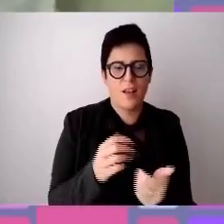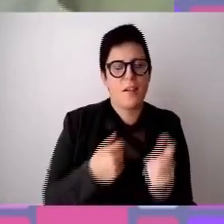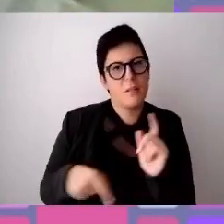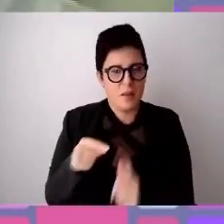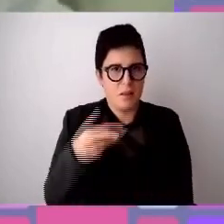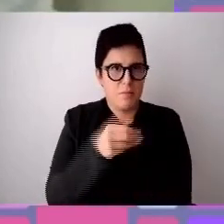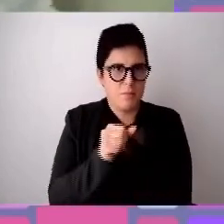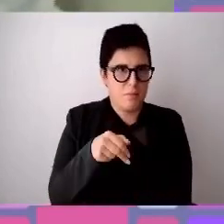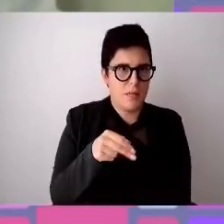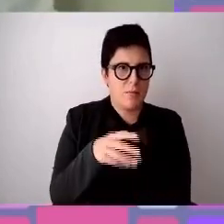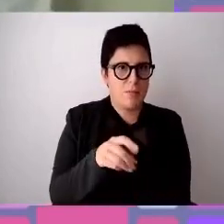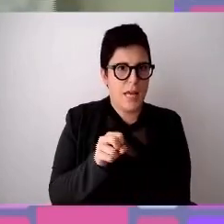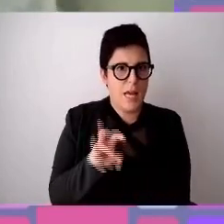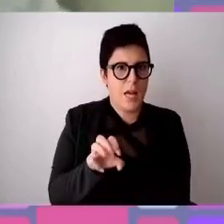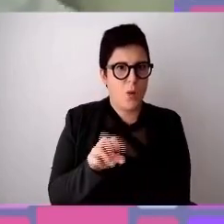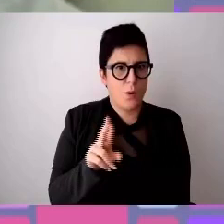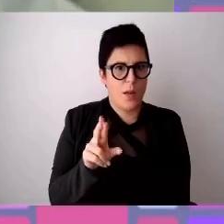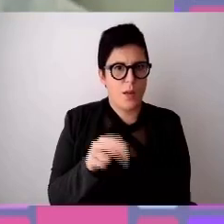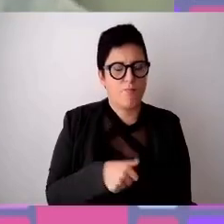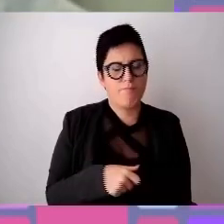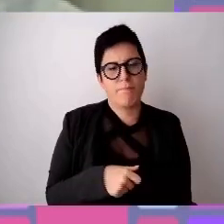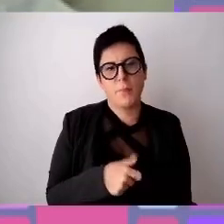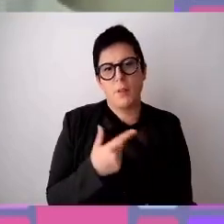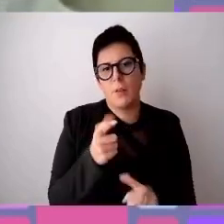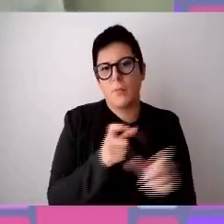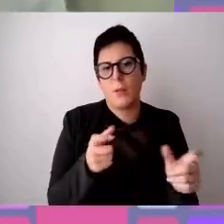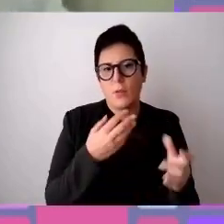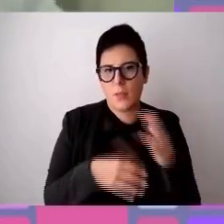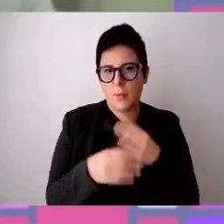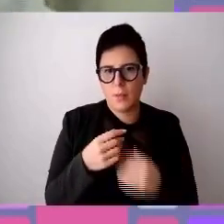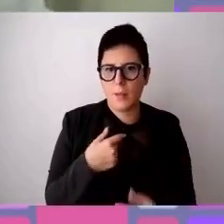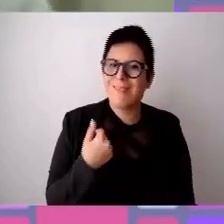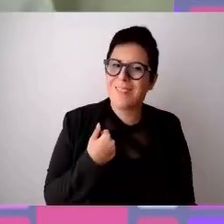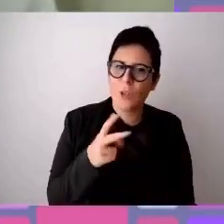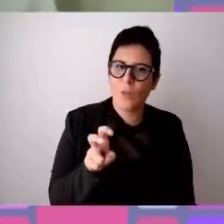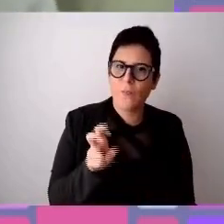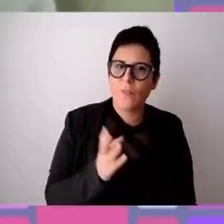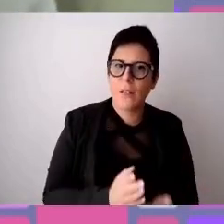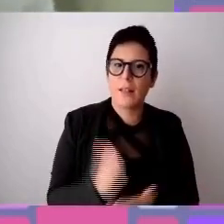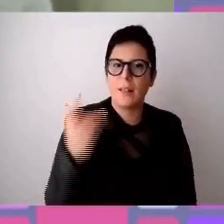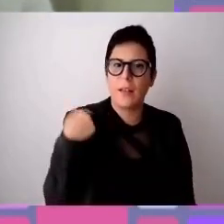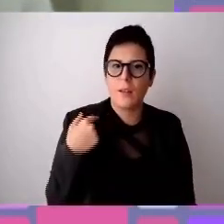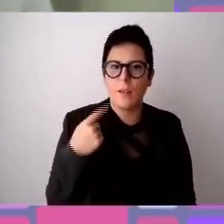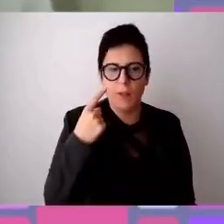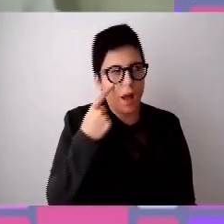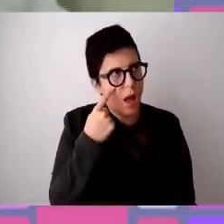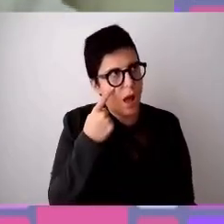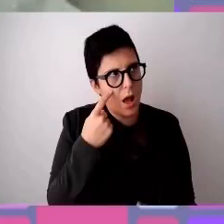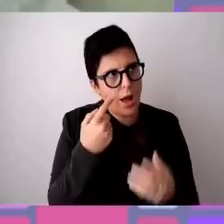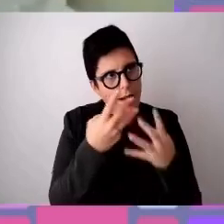mondo delle persone con disabilità. Io vent'anni fa ho avuto un problema sulla retina, ho perso la vista.